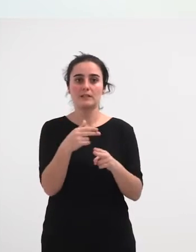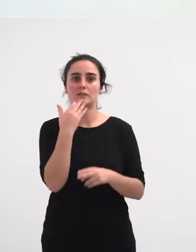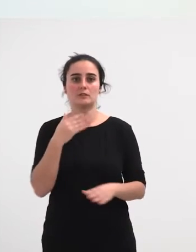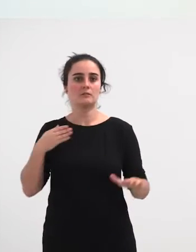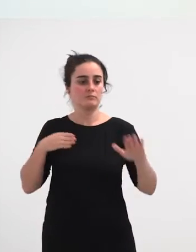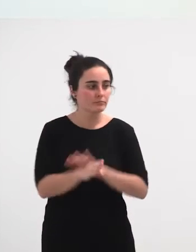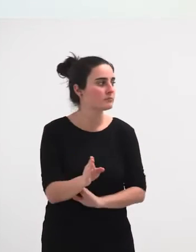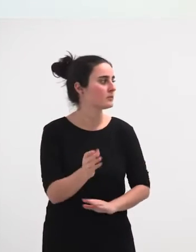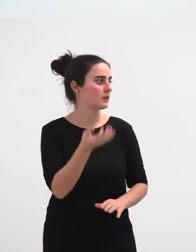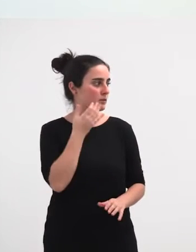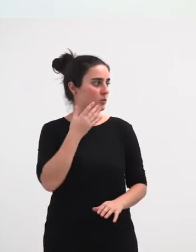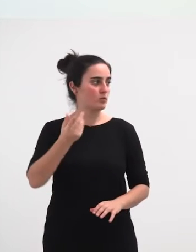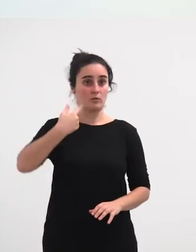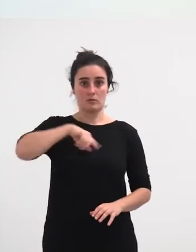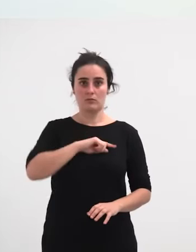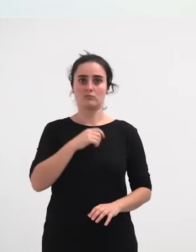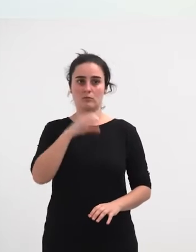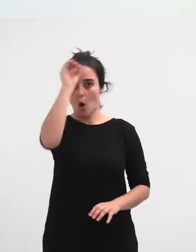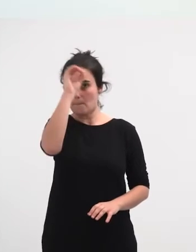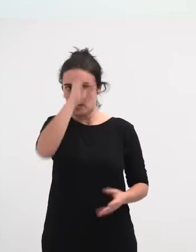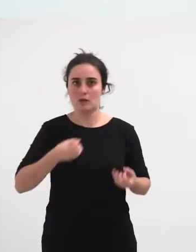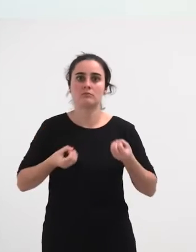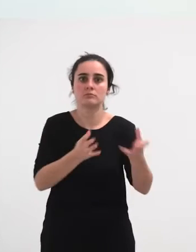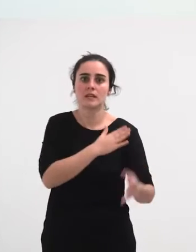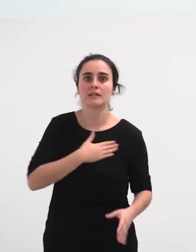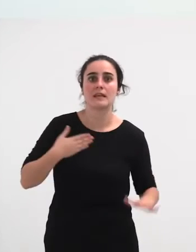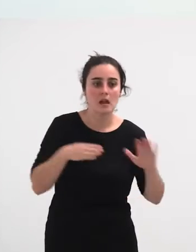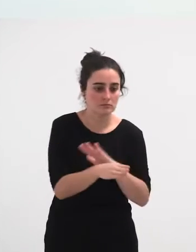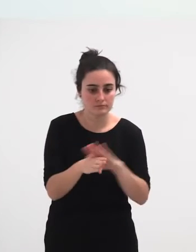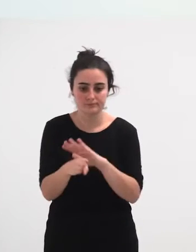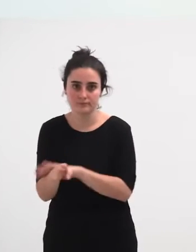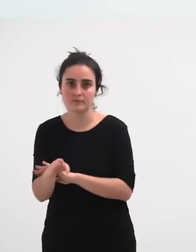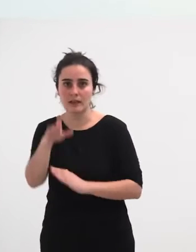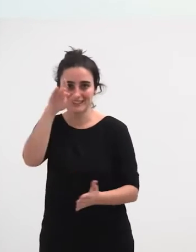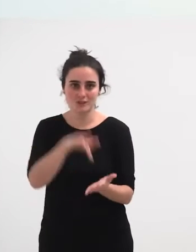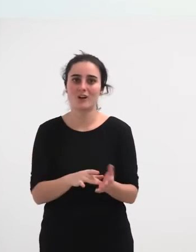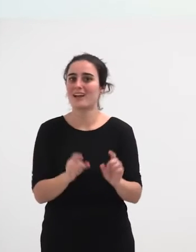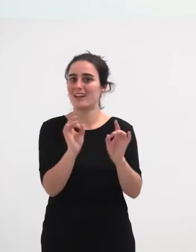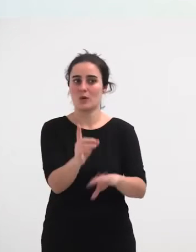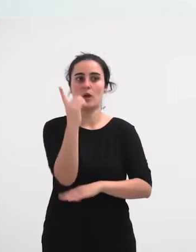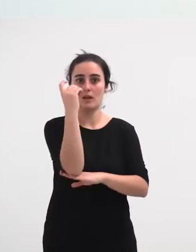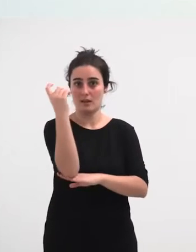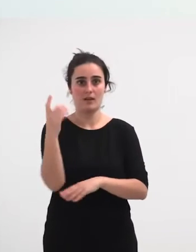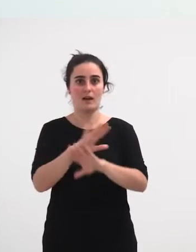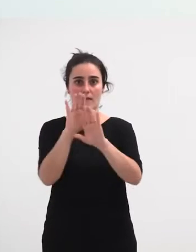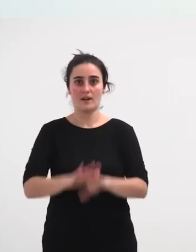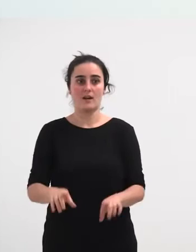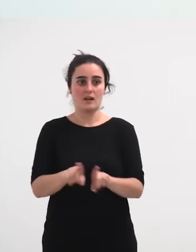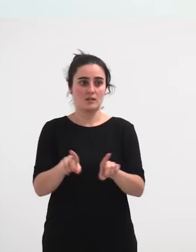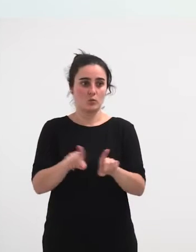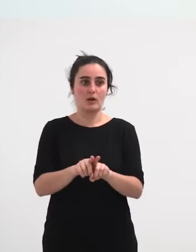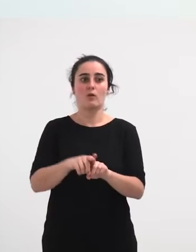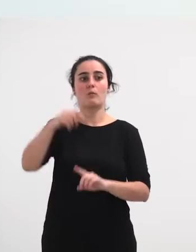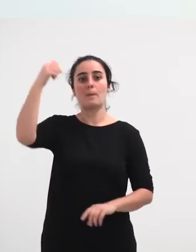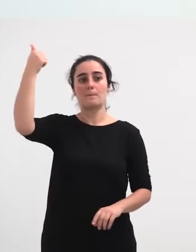garenean, esatera, hemen osan ere iritzian banai dut. Edo, eta bar, eta bar, Da, erreakziopatriarkalaren erakusle oso bortitz